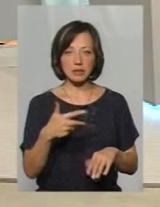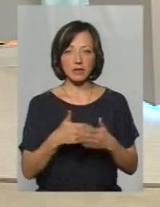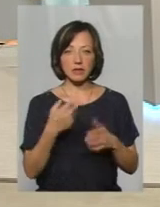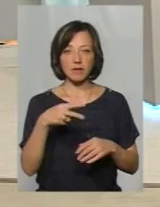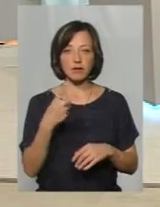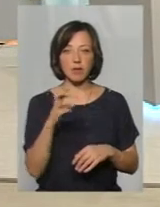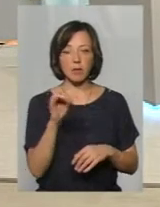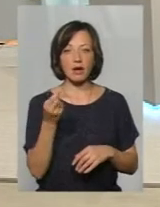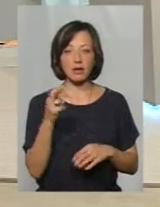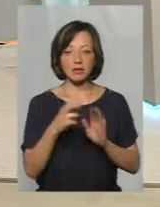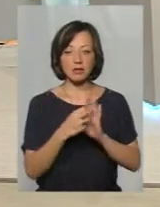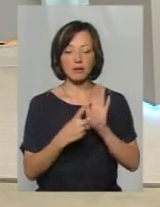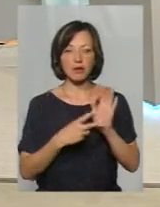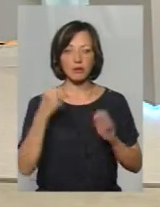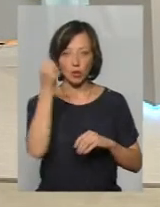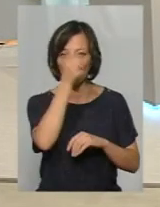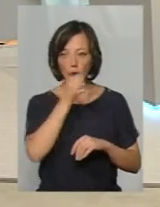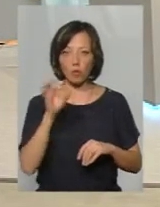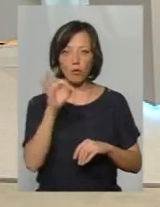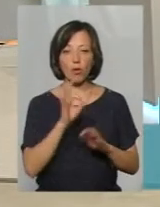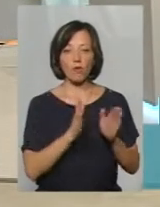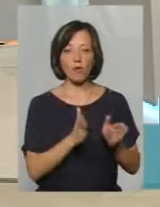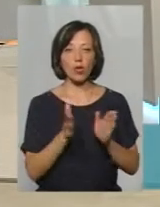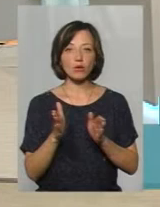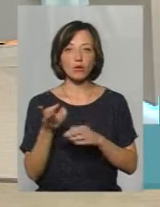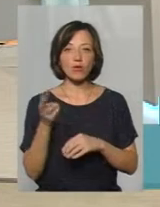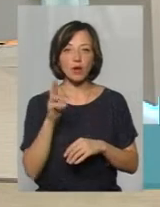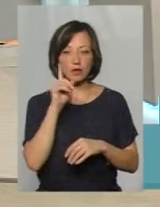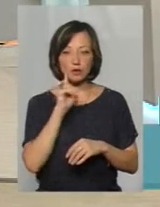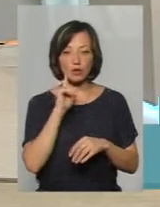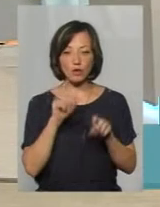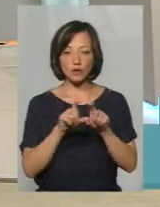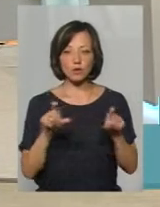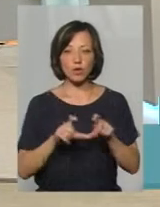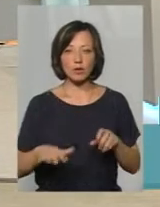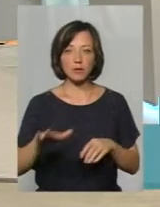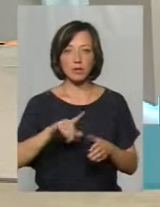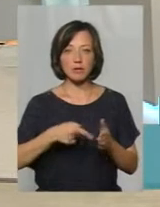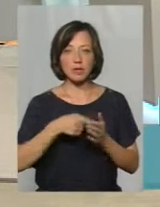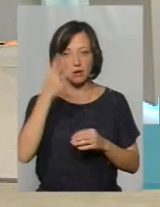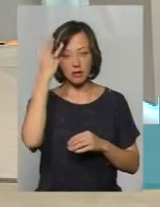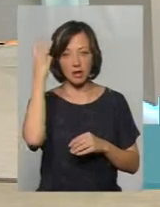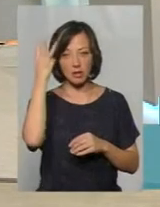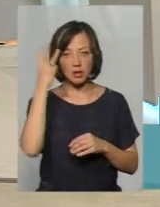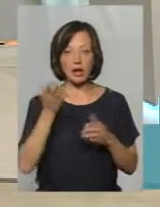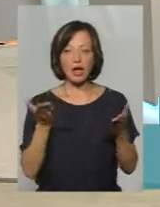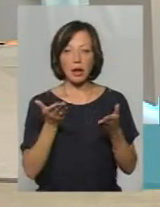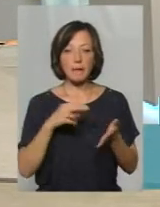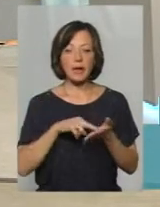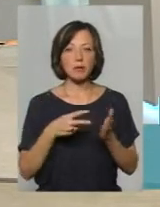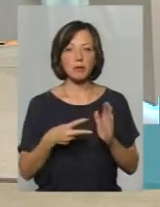березня 2017 року про впорядкування тимчасових споруд на території міста Хмельницького, яким